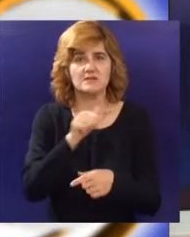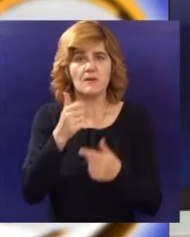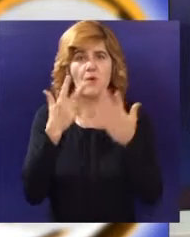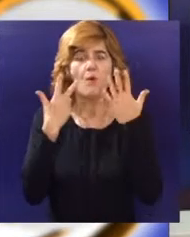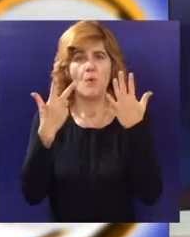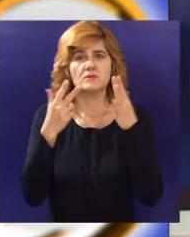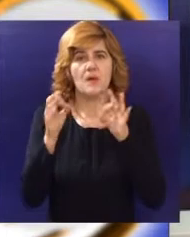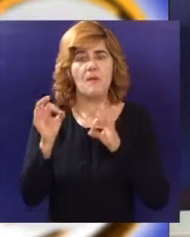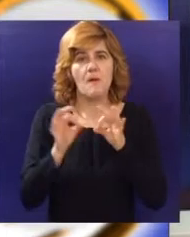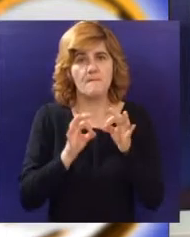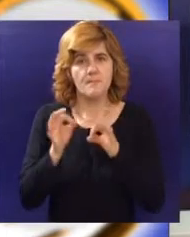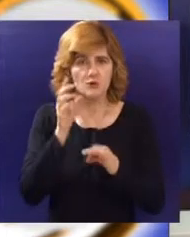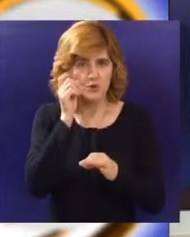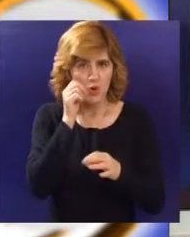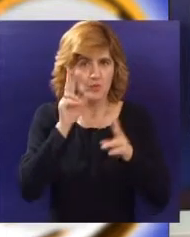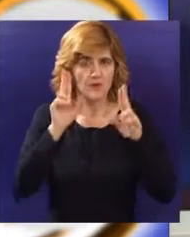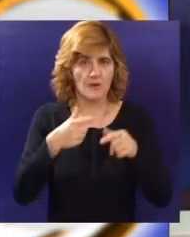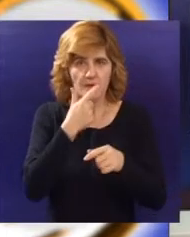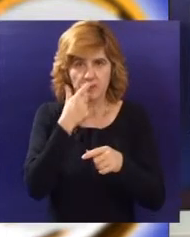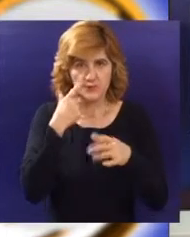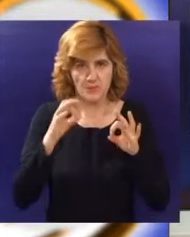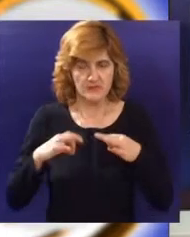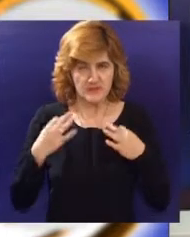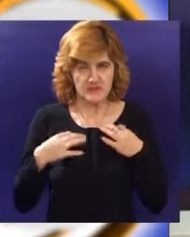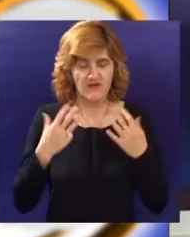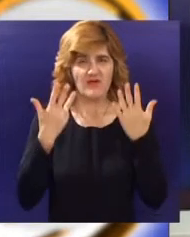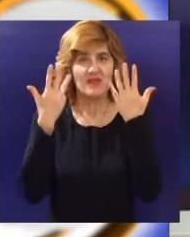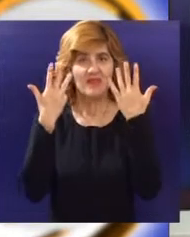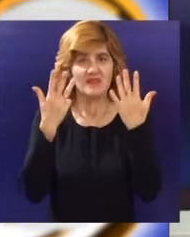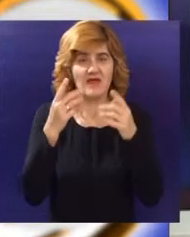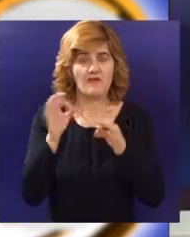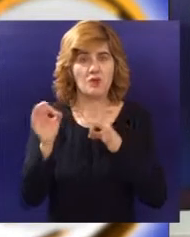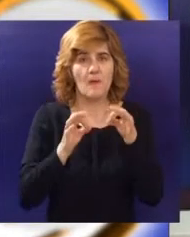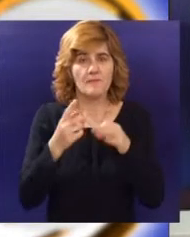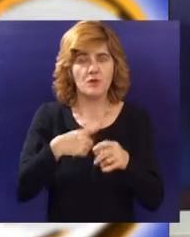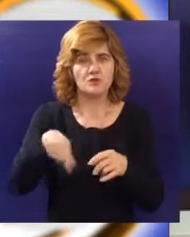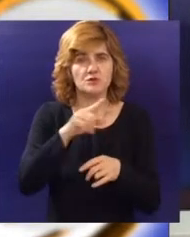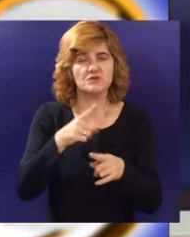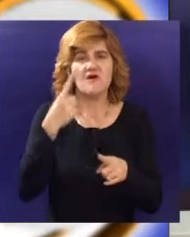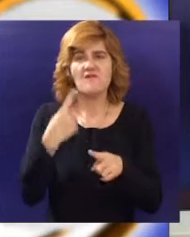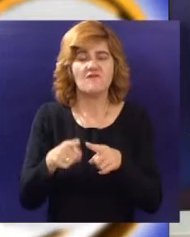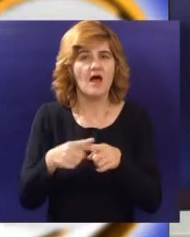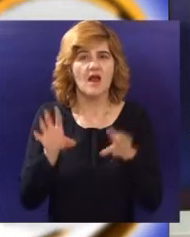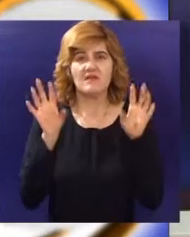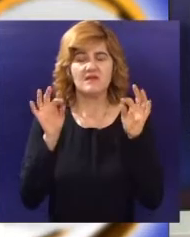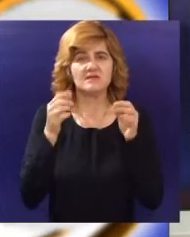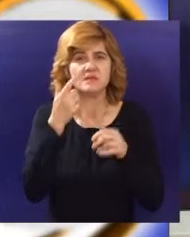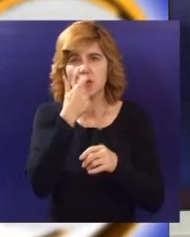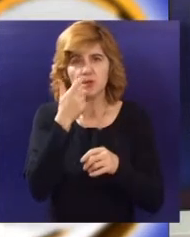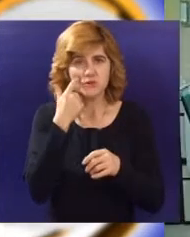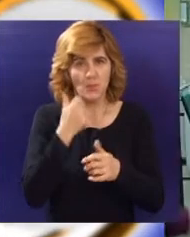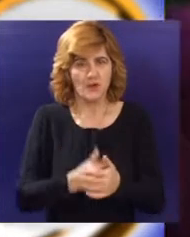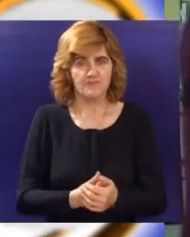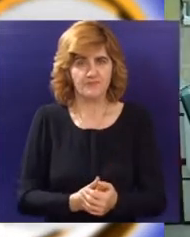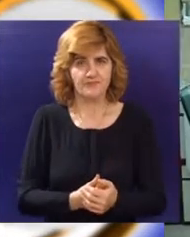stanovnika ima sve zube, 9% građana nema niti jedan zub, dok četvrtini nedostaje više od 10 svojih zuba.